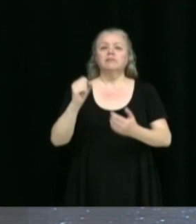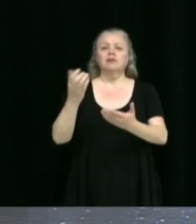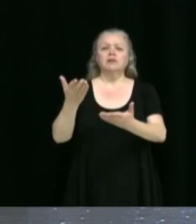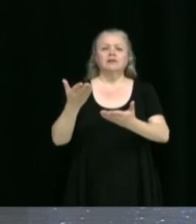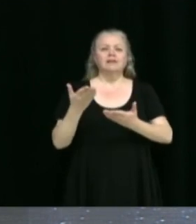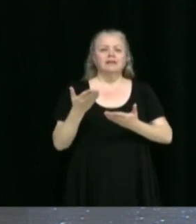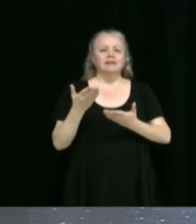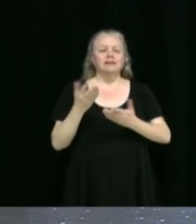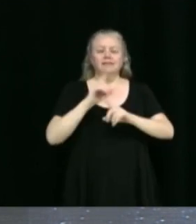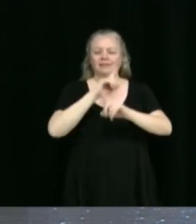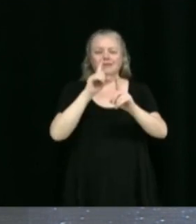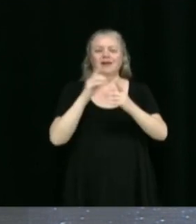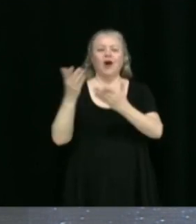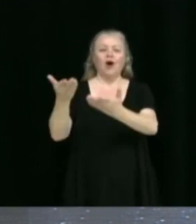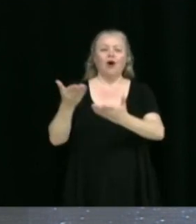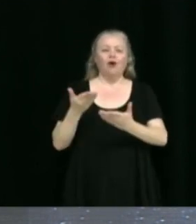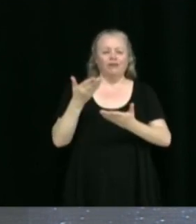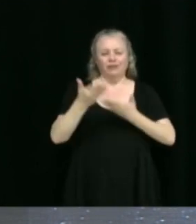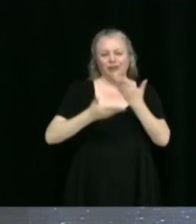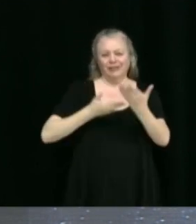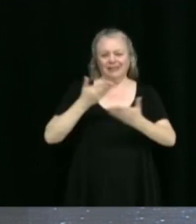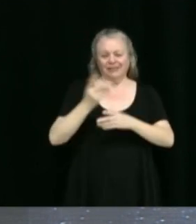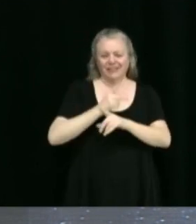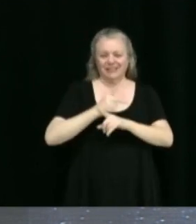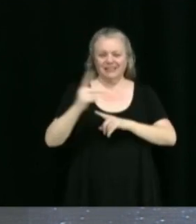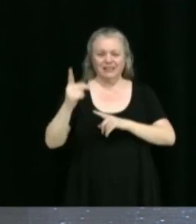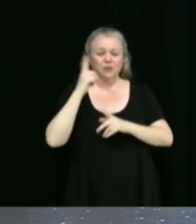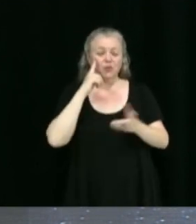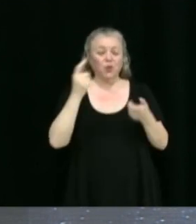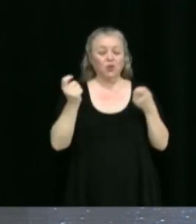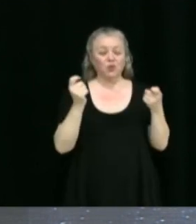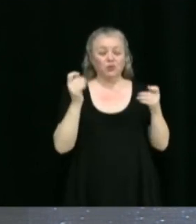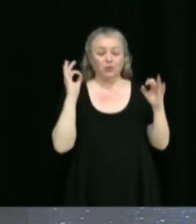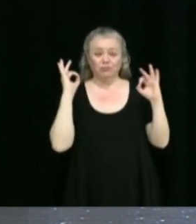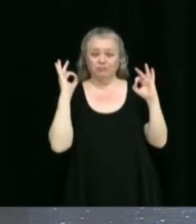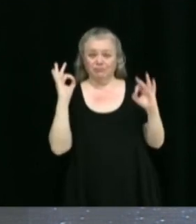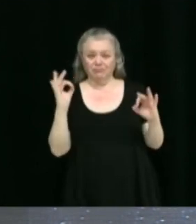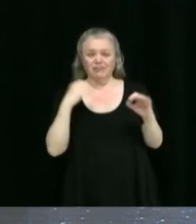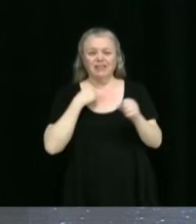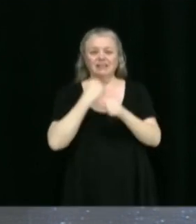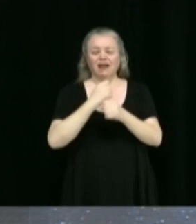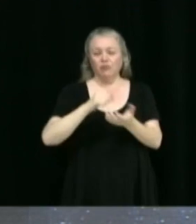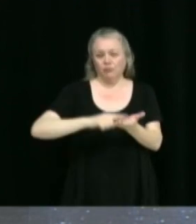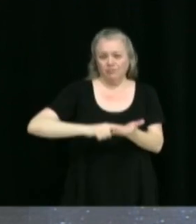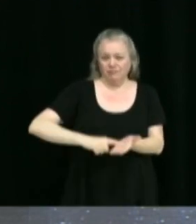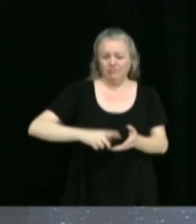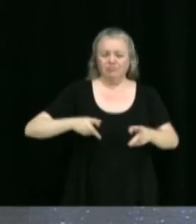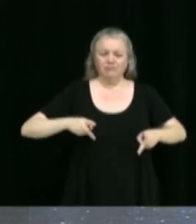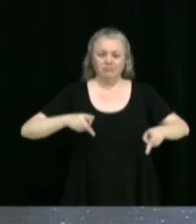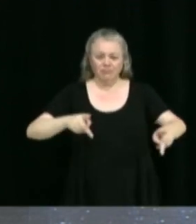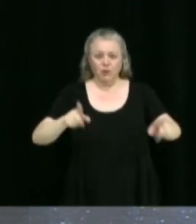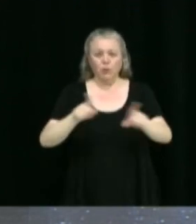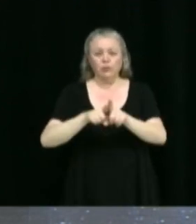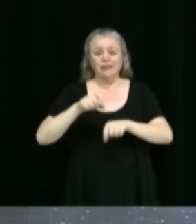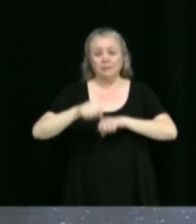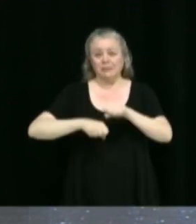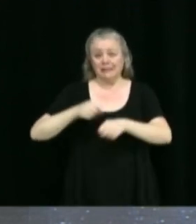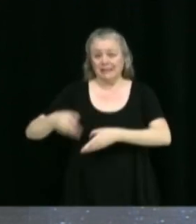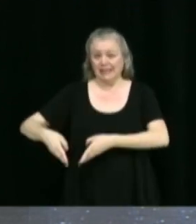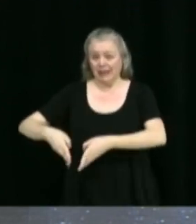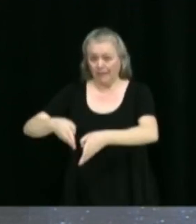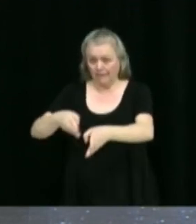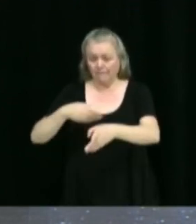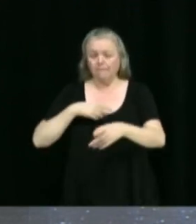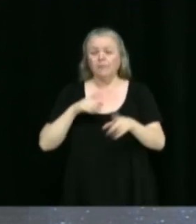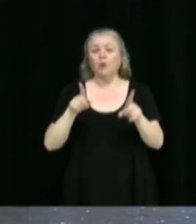soumission offre de services professionnels reçus pour le contrôle qualitatif des travaux de réfection de voirie et de piste cyclable, ainsi que